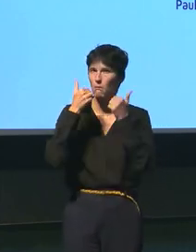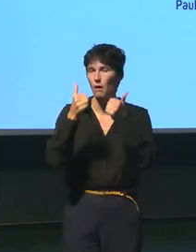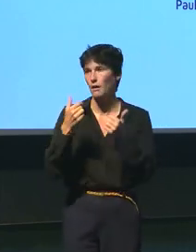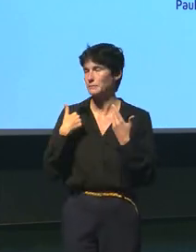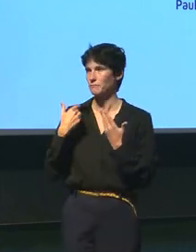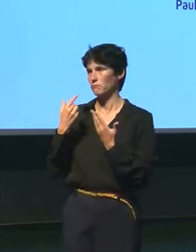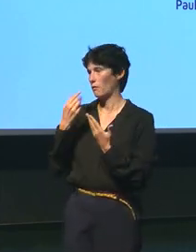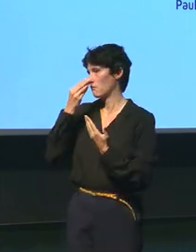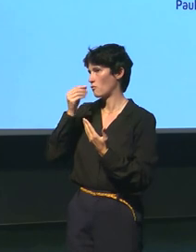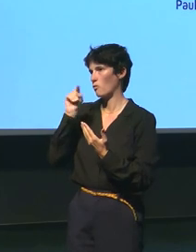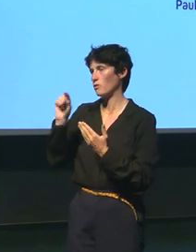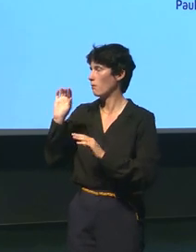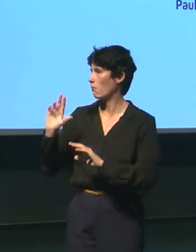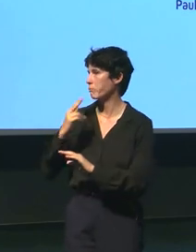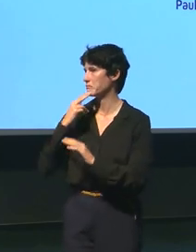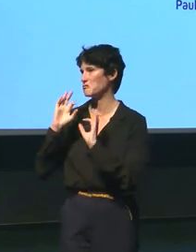parce que j'ai répondu à la question